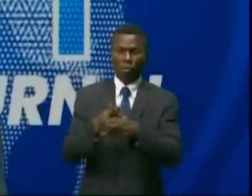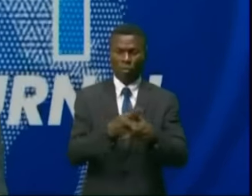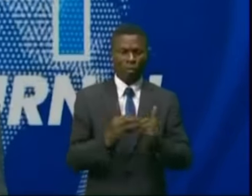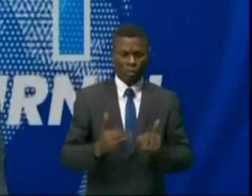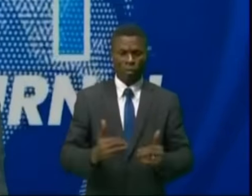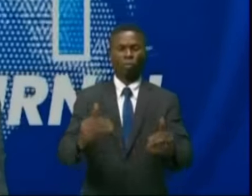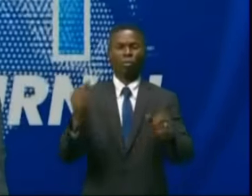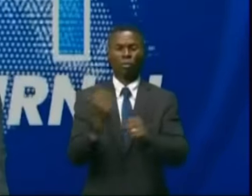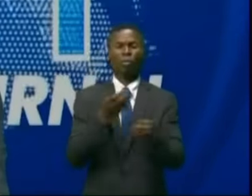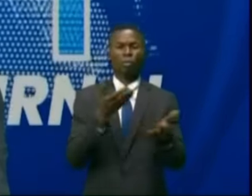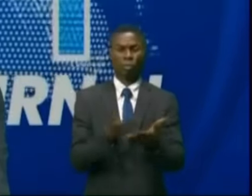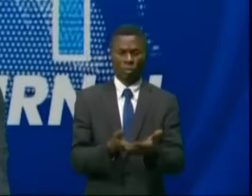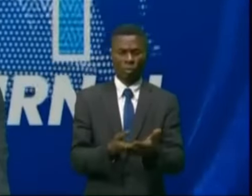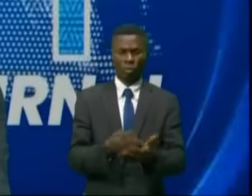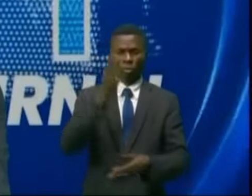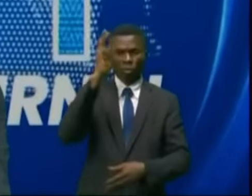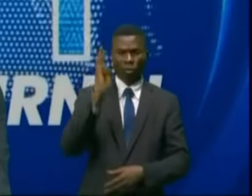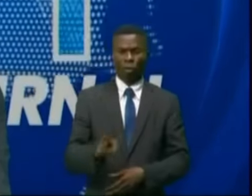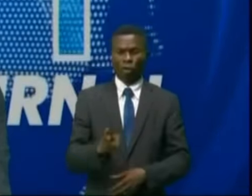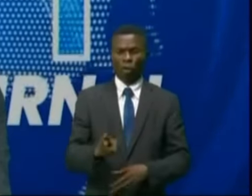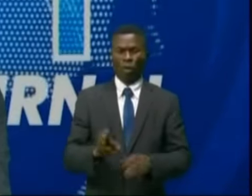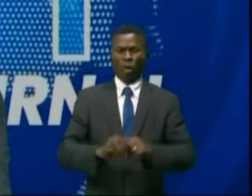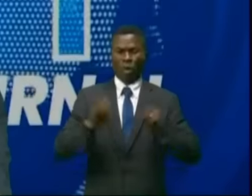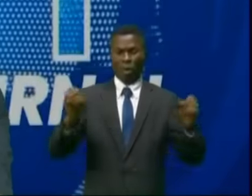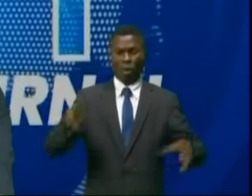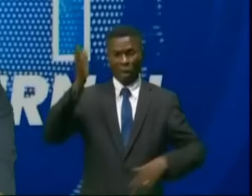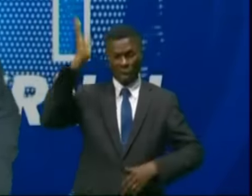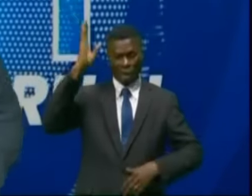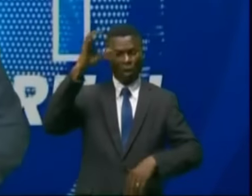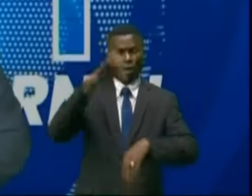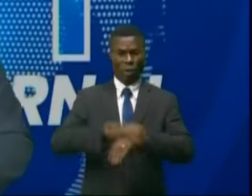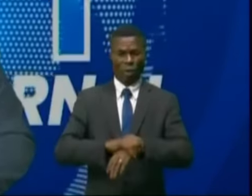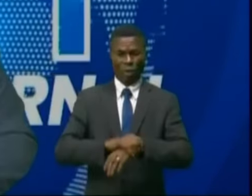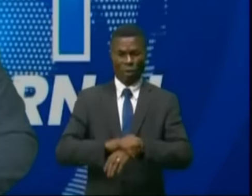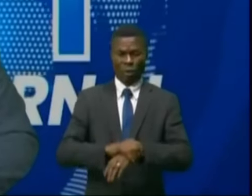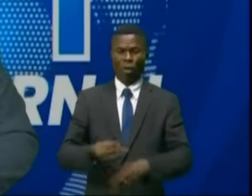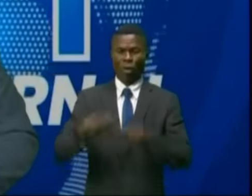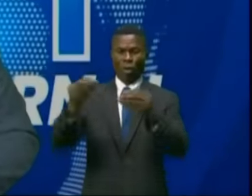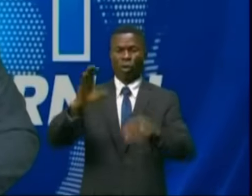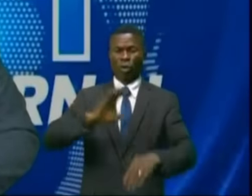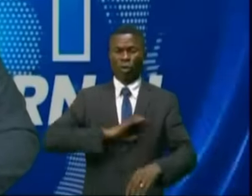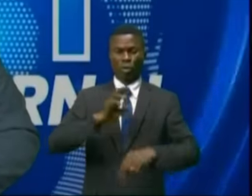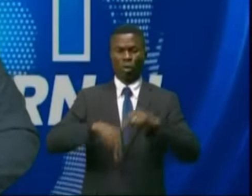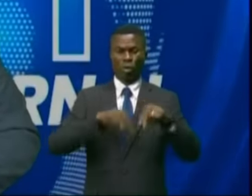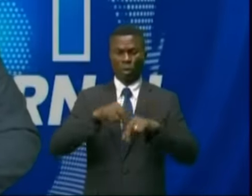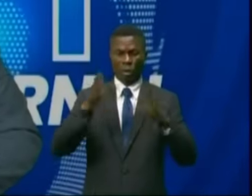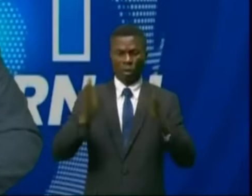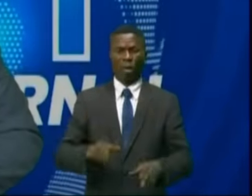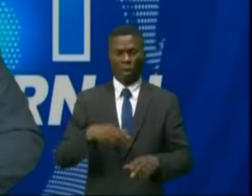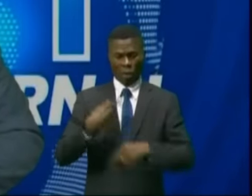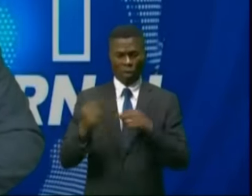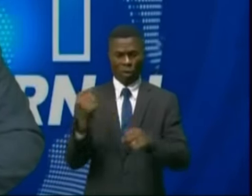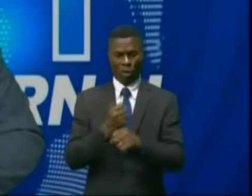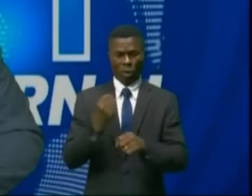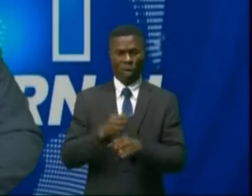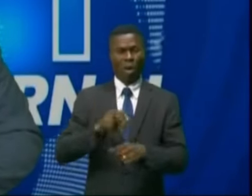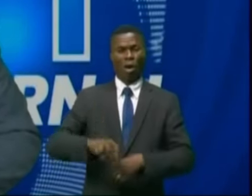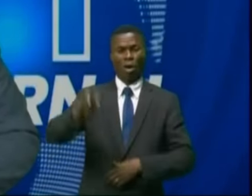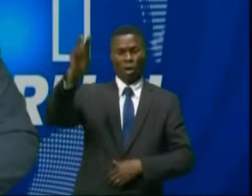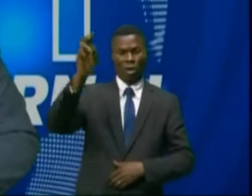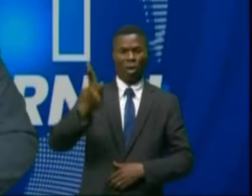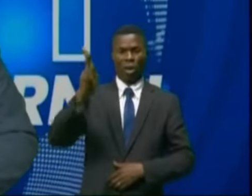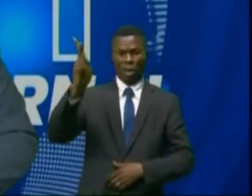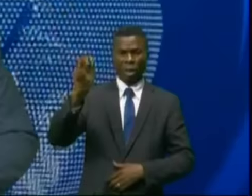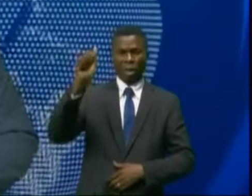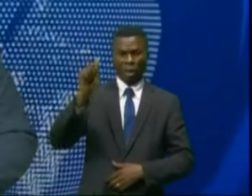de produire ses effets. Les 350 jeunes délinquants ont été arrêtés et mis à la disposition du service national. Ils iront à